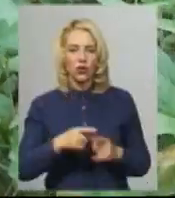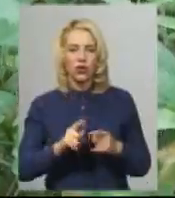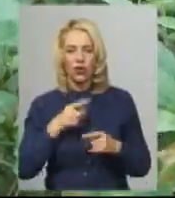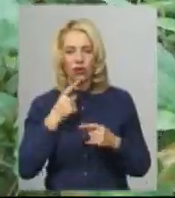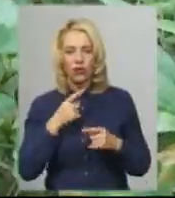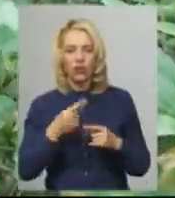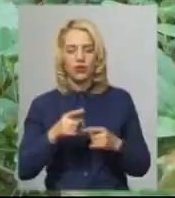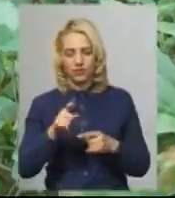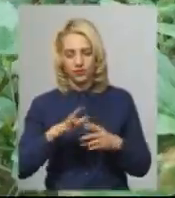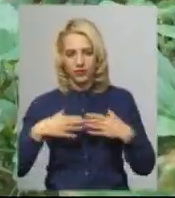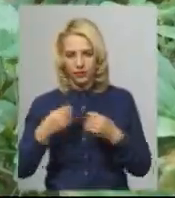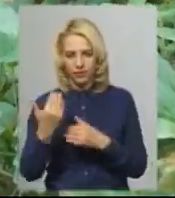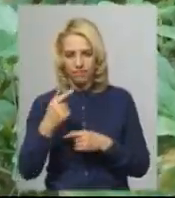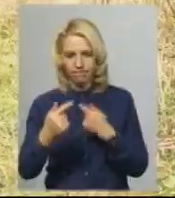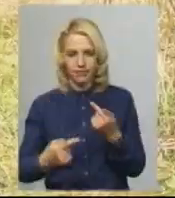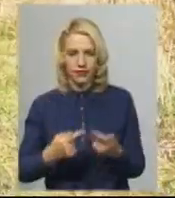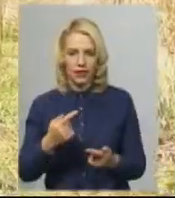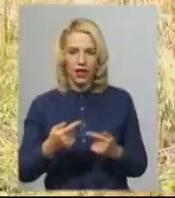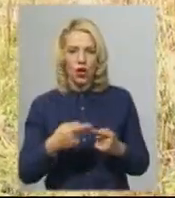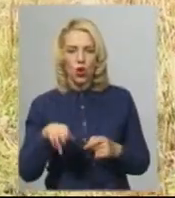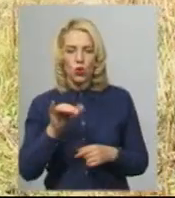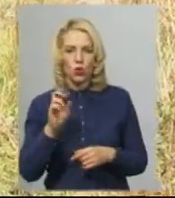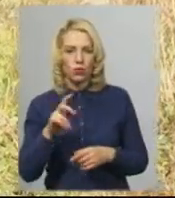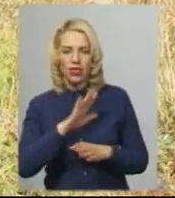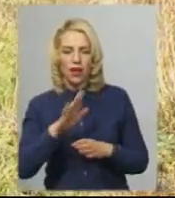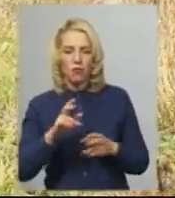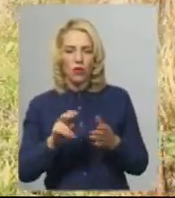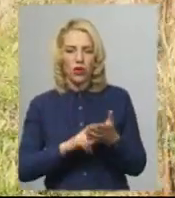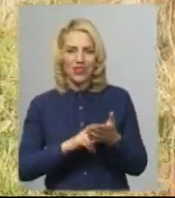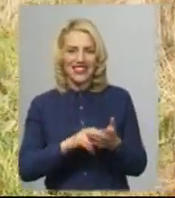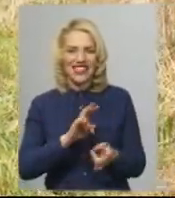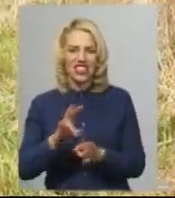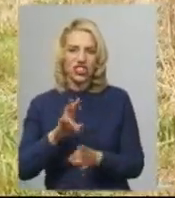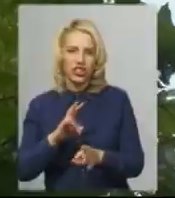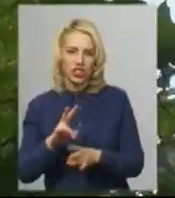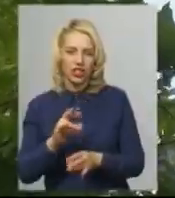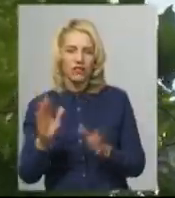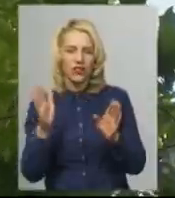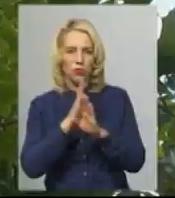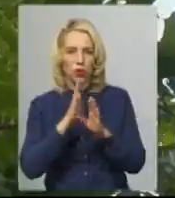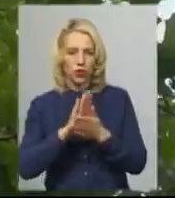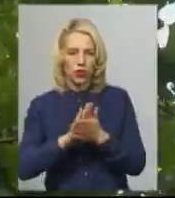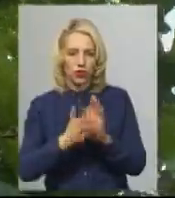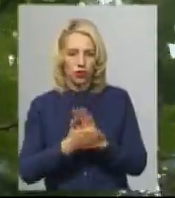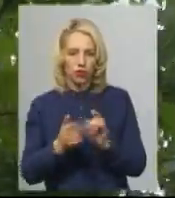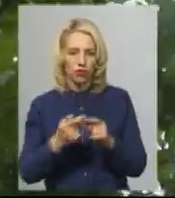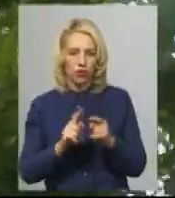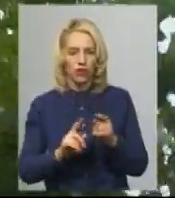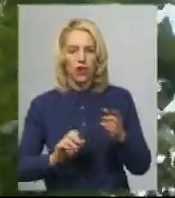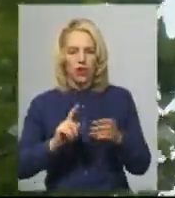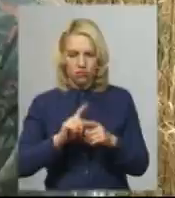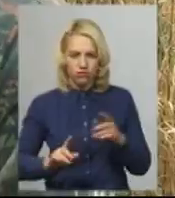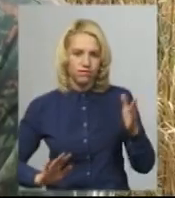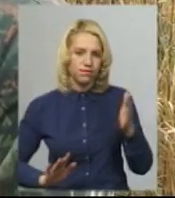Каже, дуб – це доволі стійка порода, що не боїться шкідників та погодних умов. Понад 80% саджанців зазвичай приживаються та йдуть в ріст.